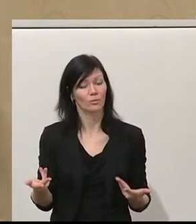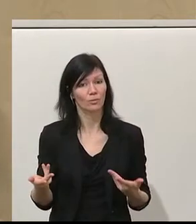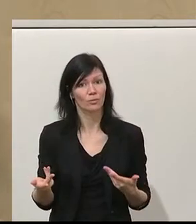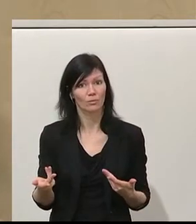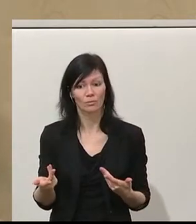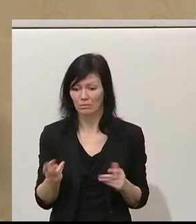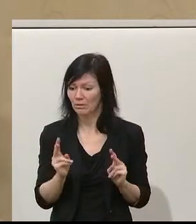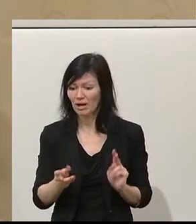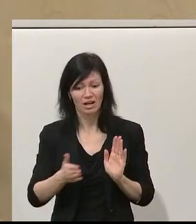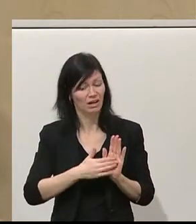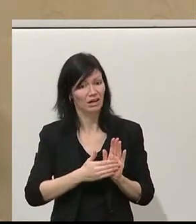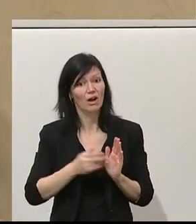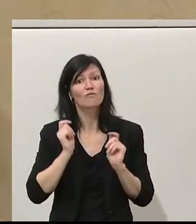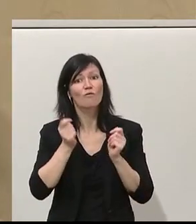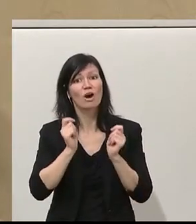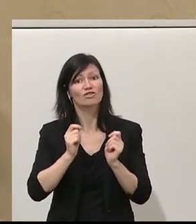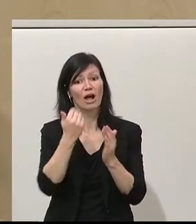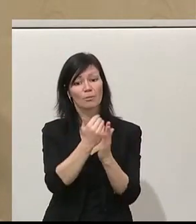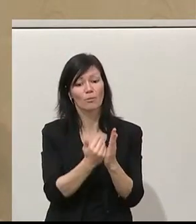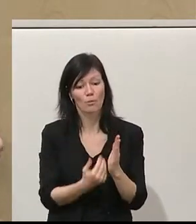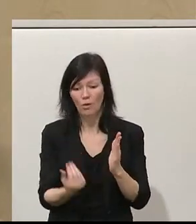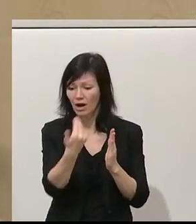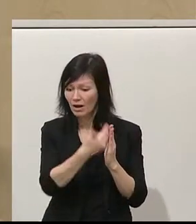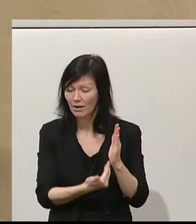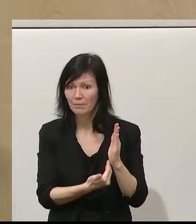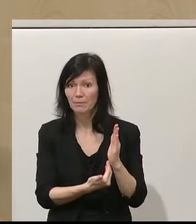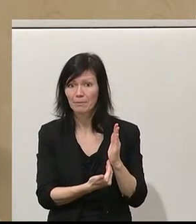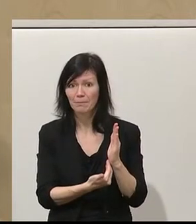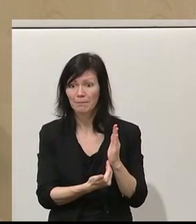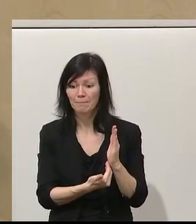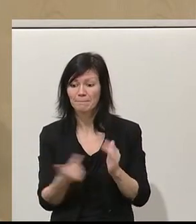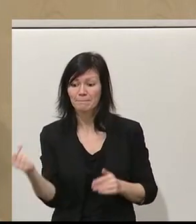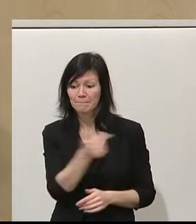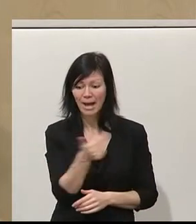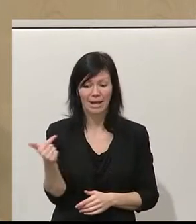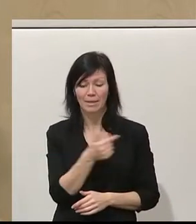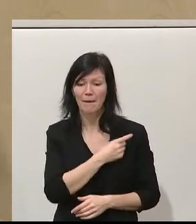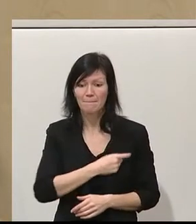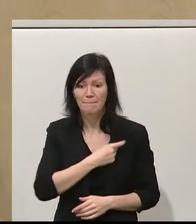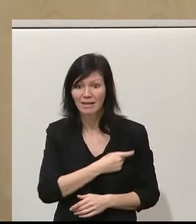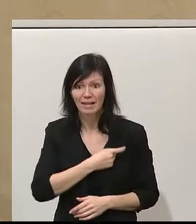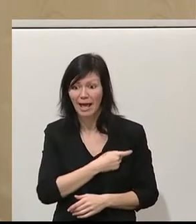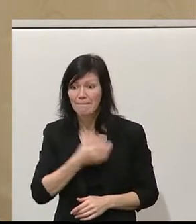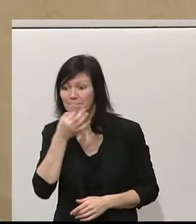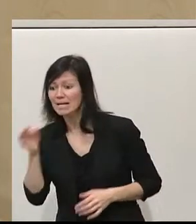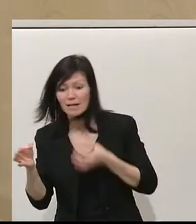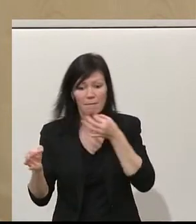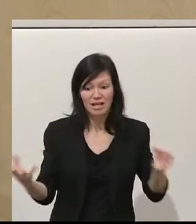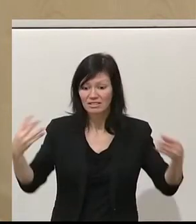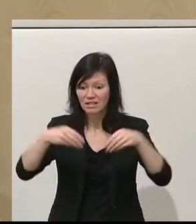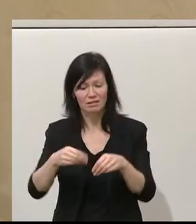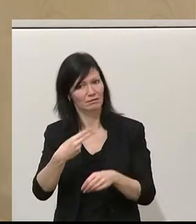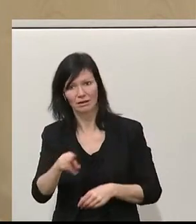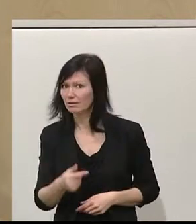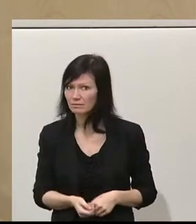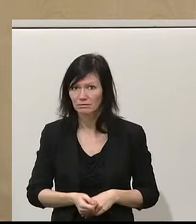Das, was hier vorgeschlagen wird, ist nicht das Beste aus beiden Welten, das ist zukunftsvergessen und das ist ein Schlag ins Gesicht der nächsten